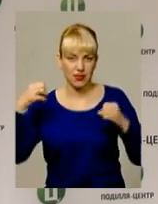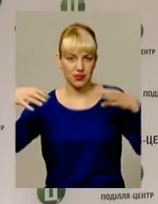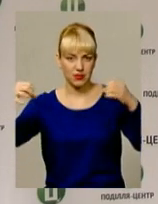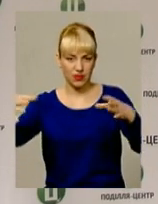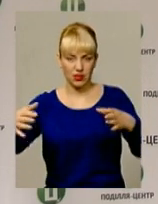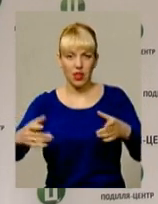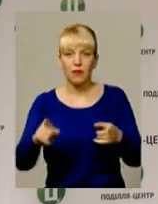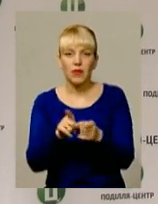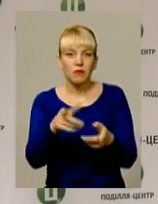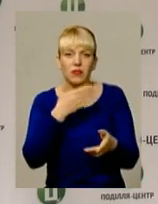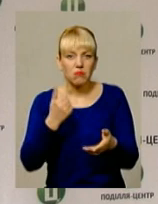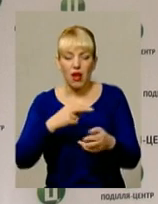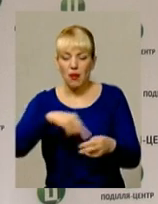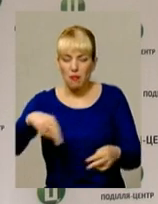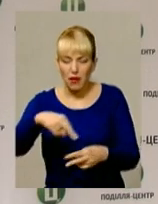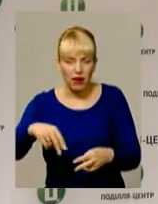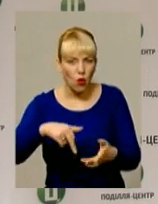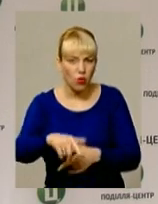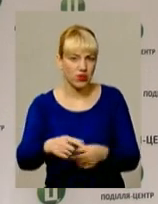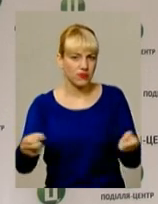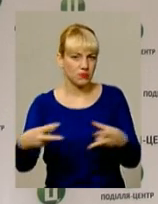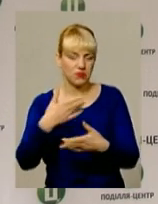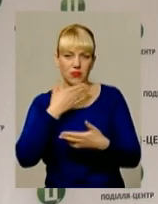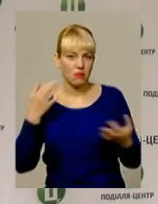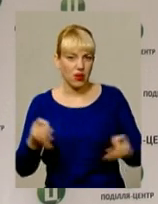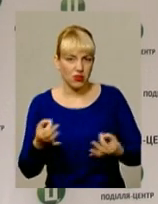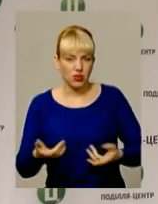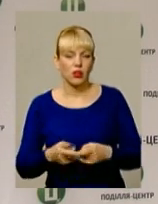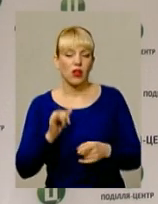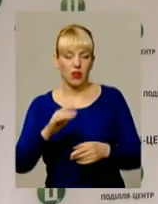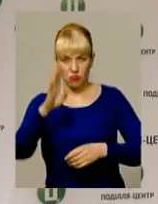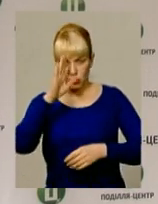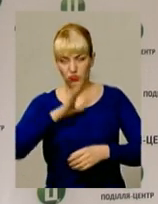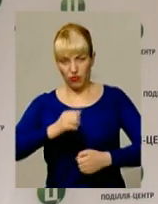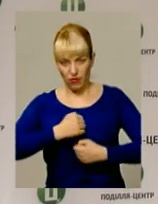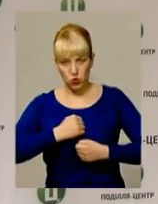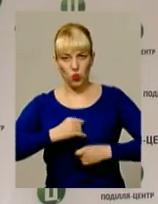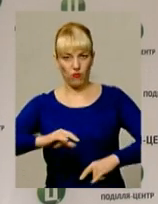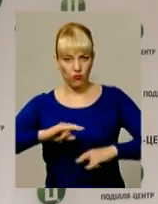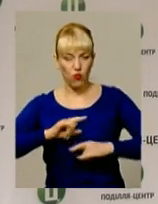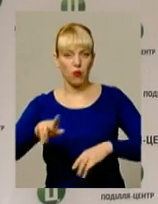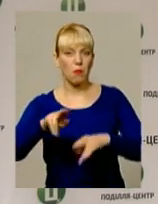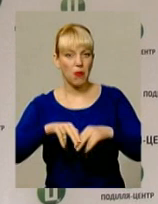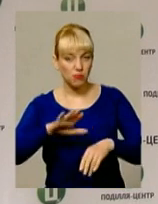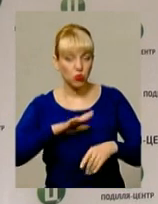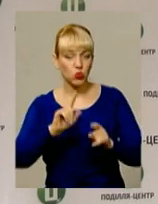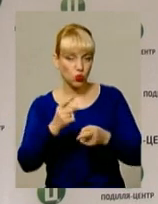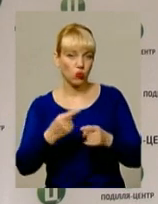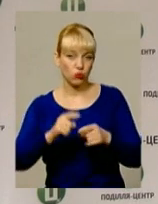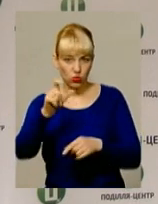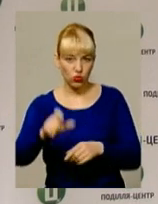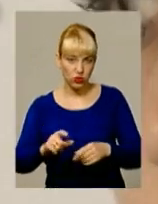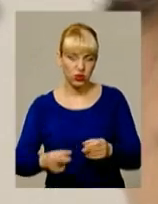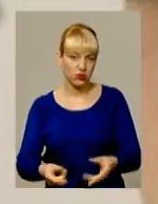переходів, нічого такого. Чоловік був у військовій формі, при ньому був паспорт, тому особу